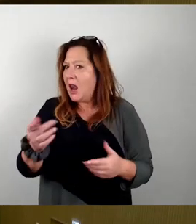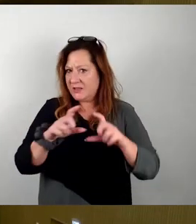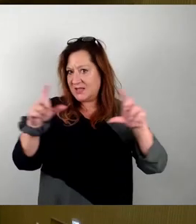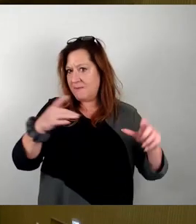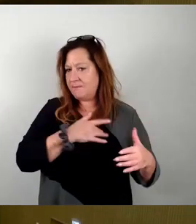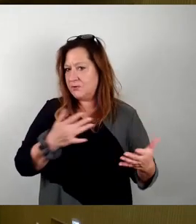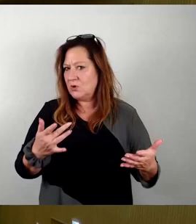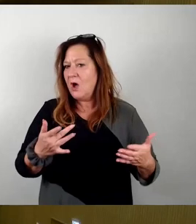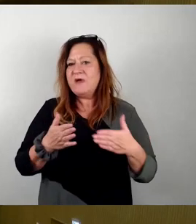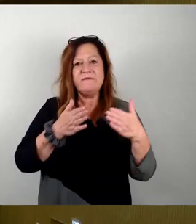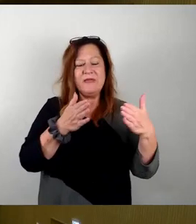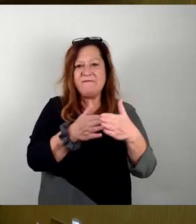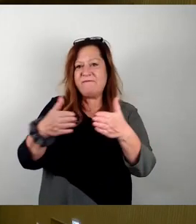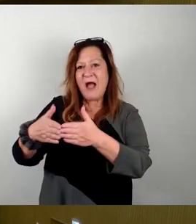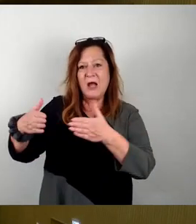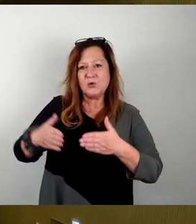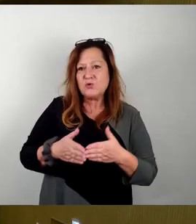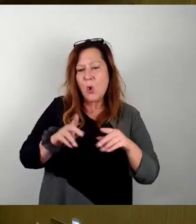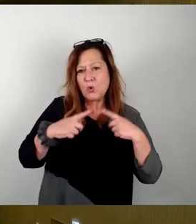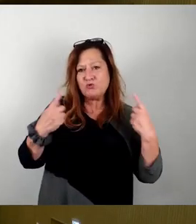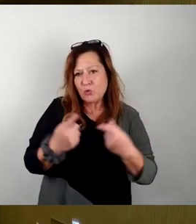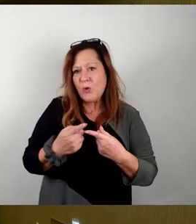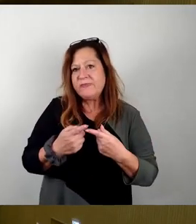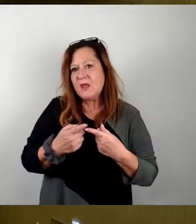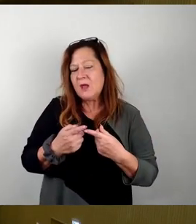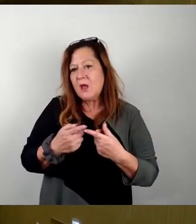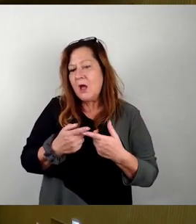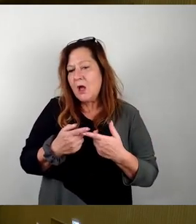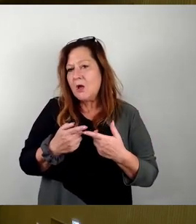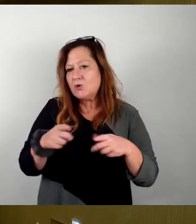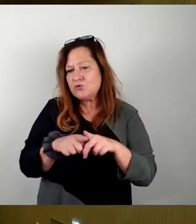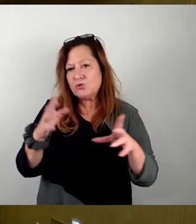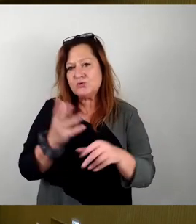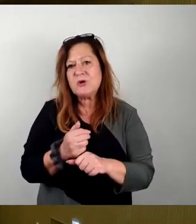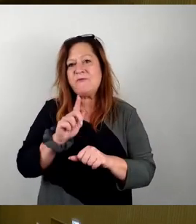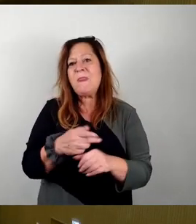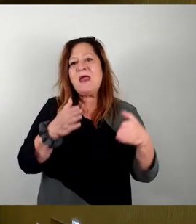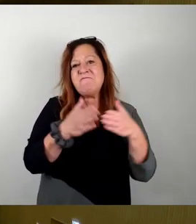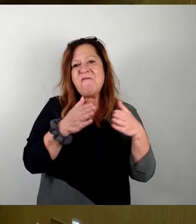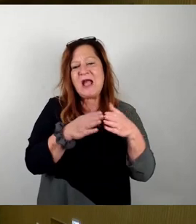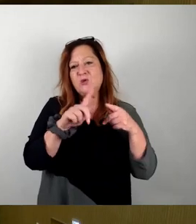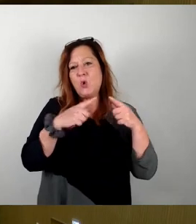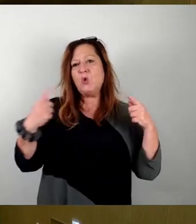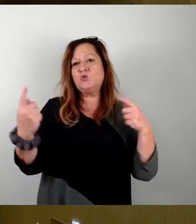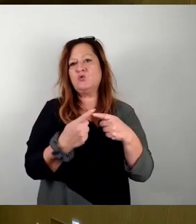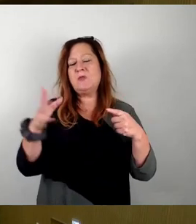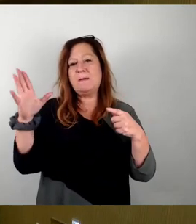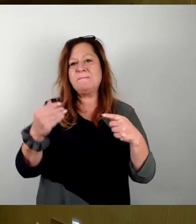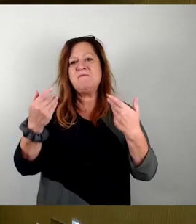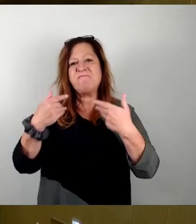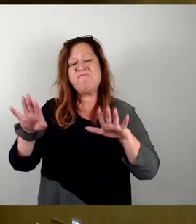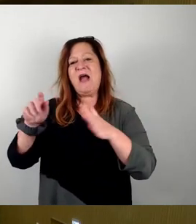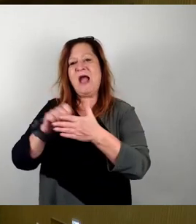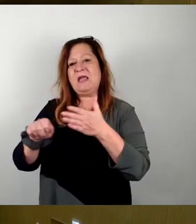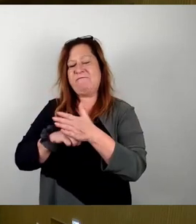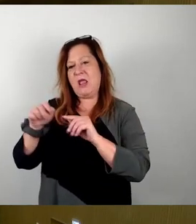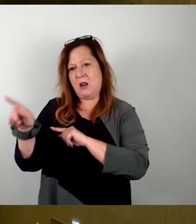Fraktionsrunde versuchen zu bewerkstelligen und die Fraktionsrunde würde mit den Freien Wählern beginnen, sodass sie schon mal